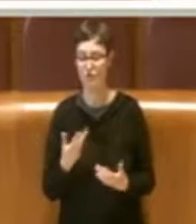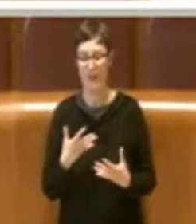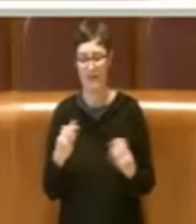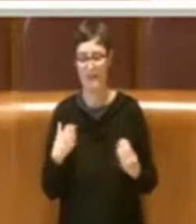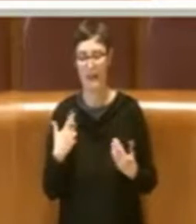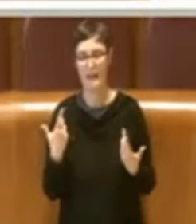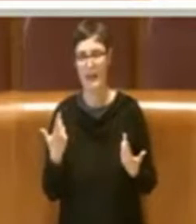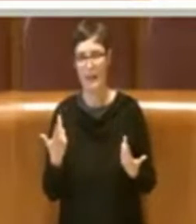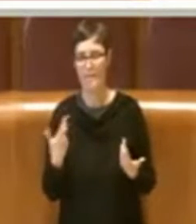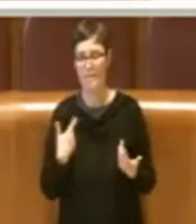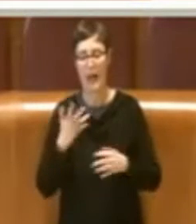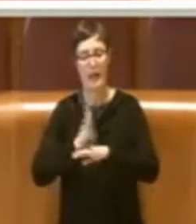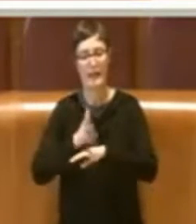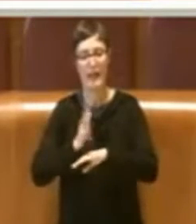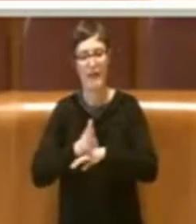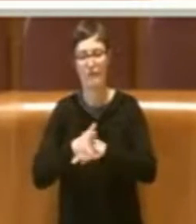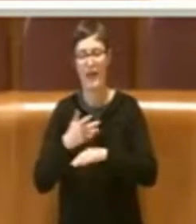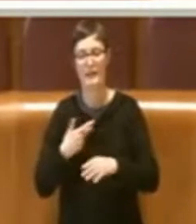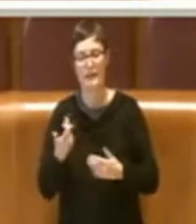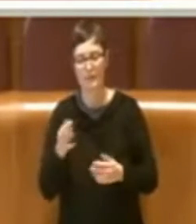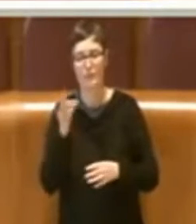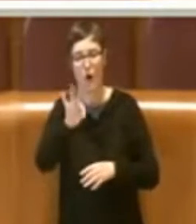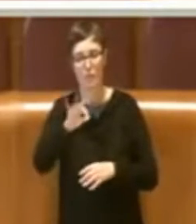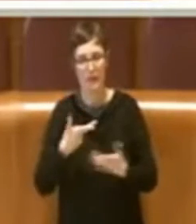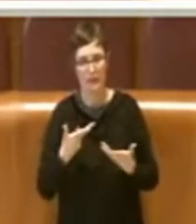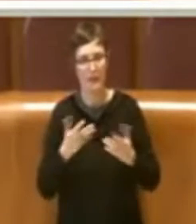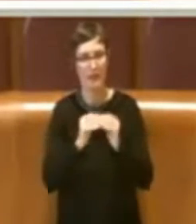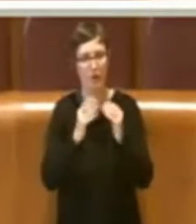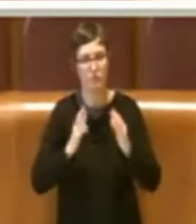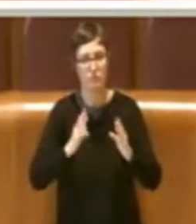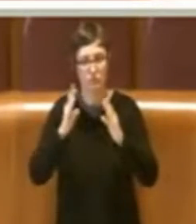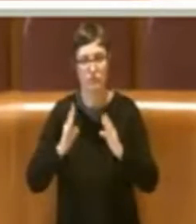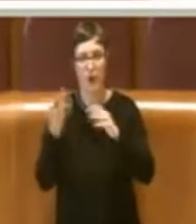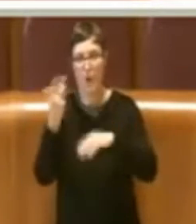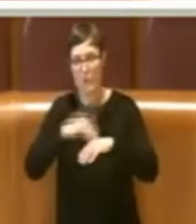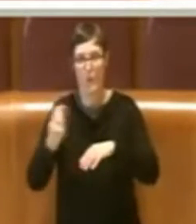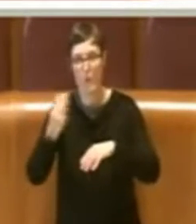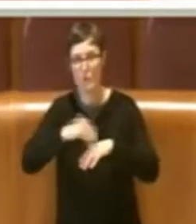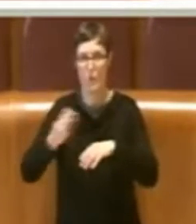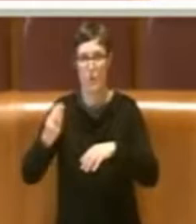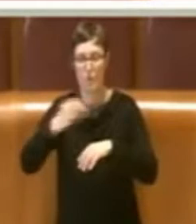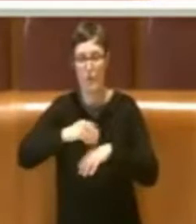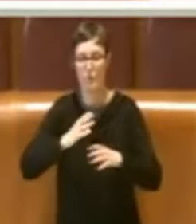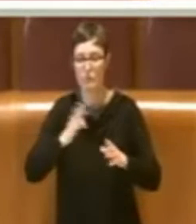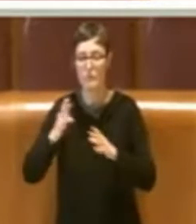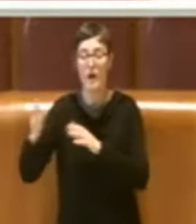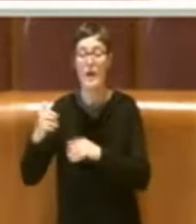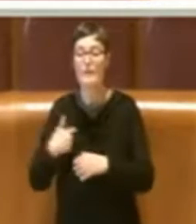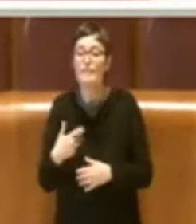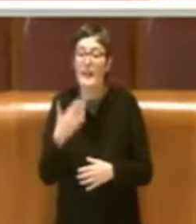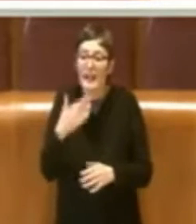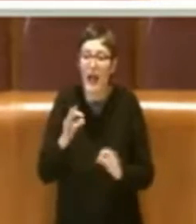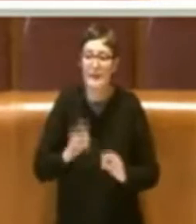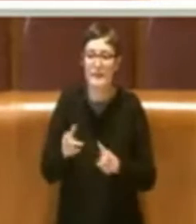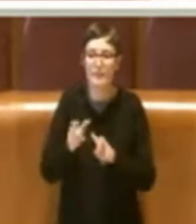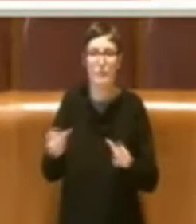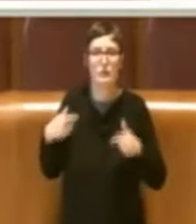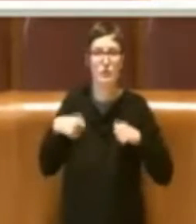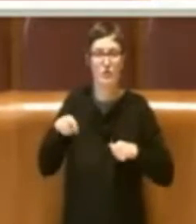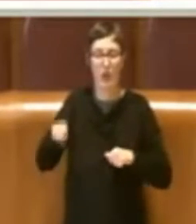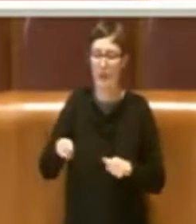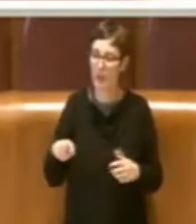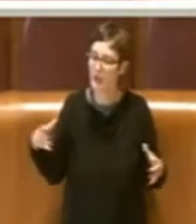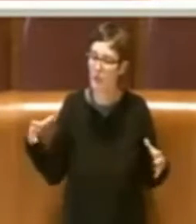di inizia. Grazie alla fermezza dei cittadini che si sono coesi per combattere